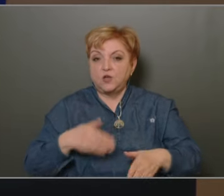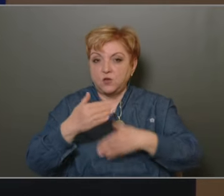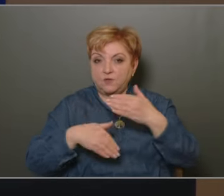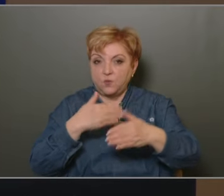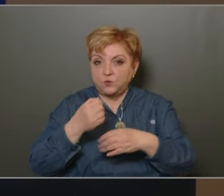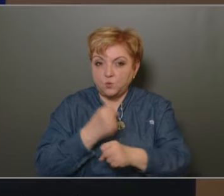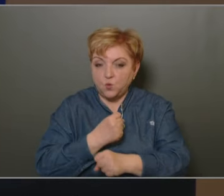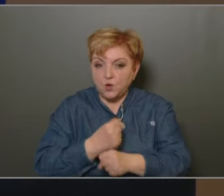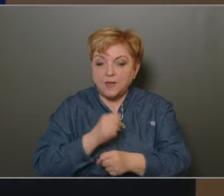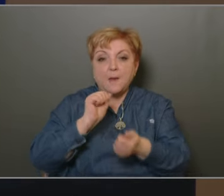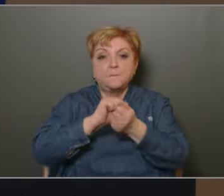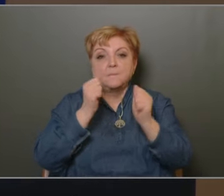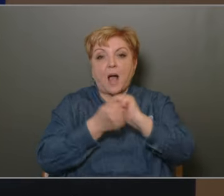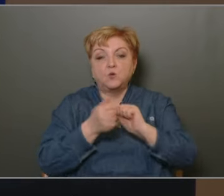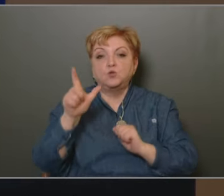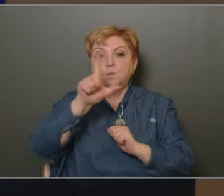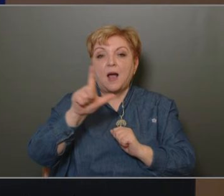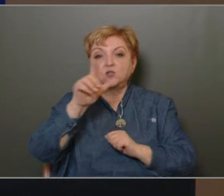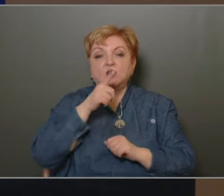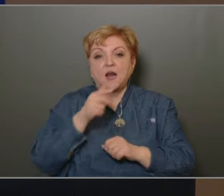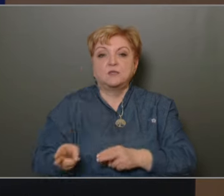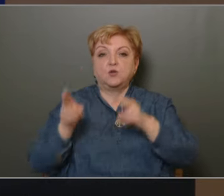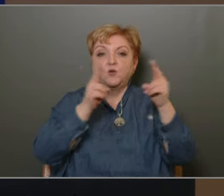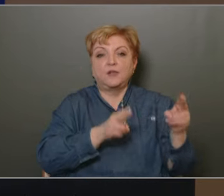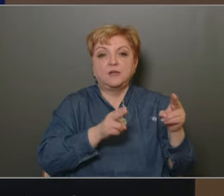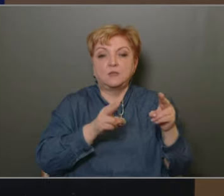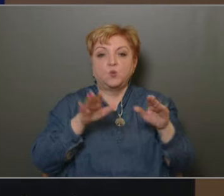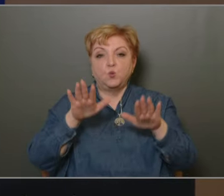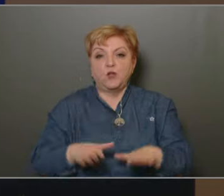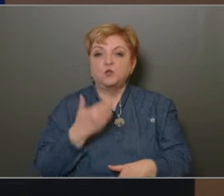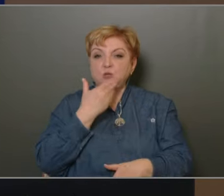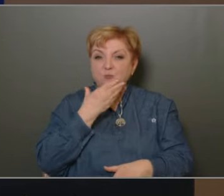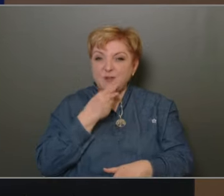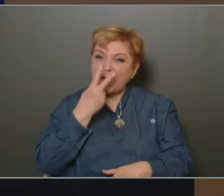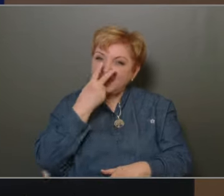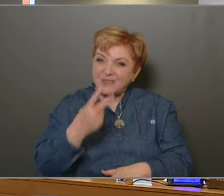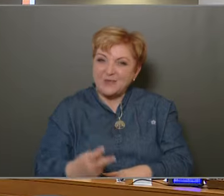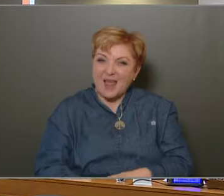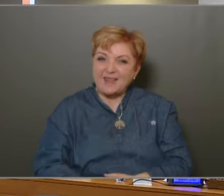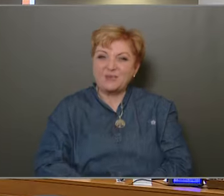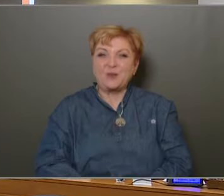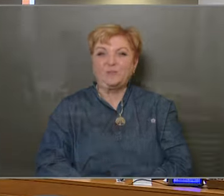üléssel folytatjuk munkánkat. Május másodikán lesz a következő testületi ülésünk. Köszönöm szépen.